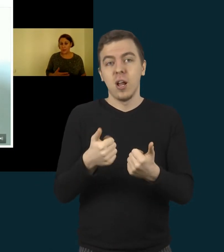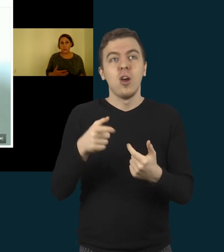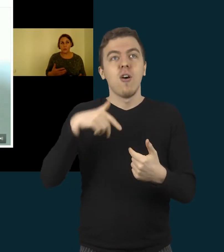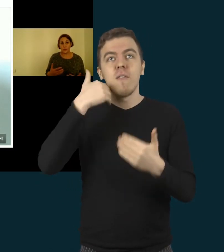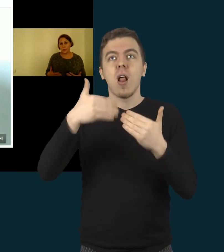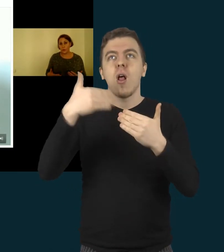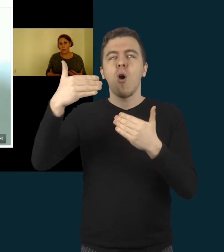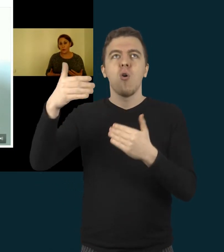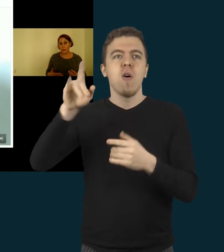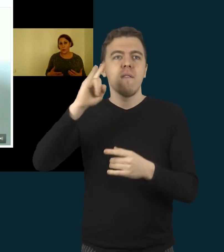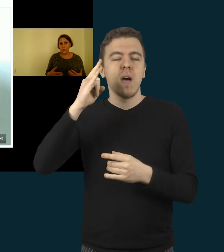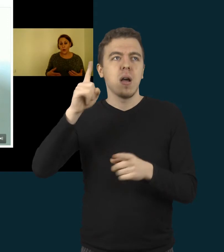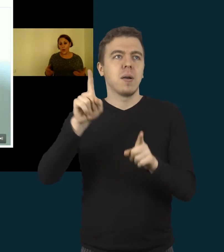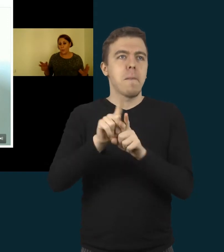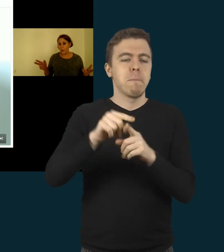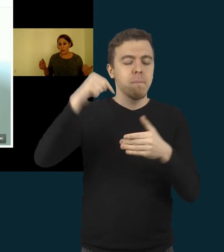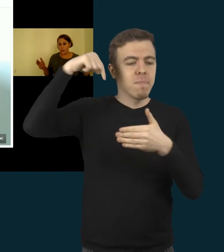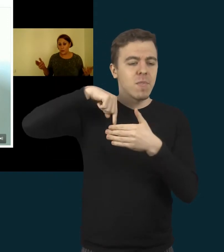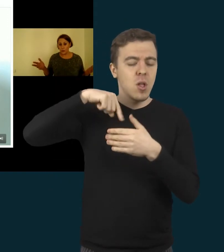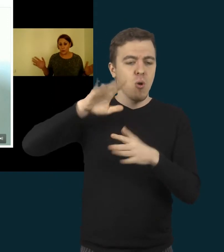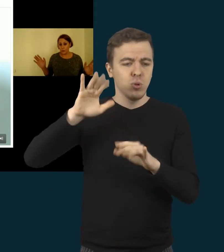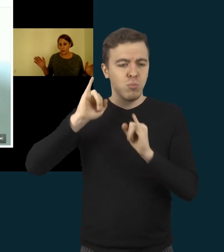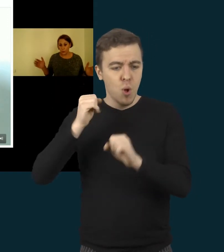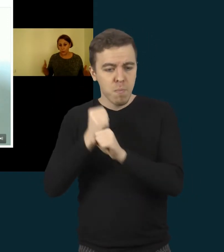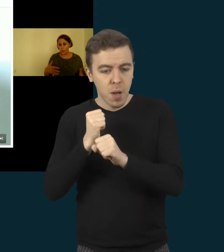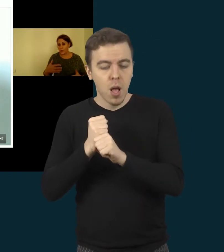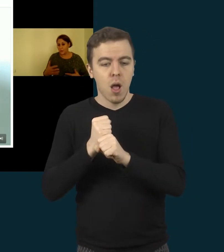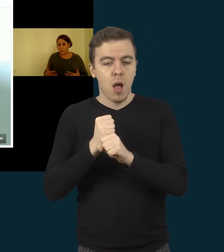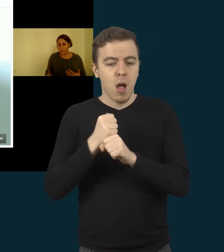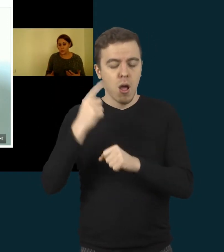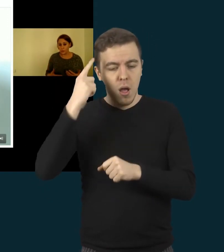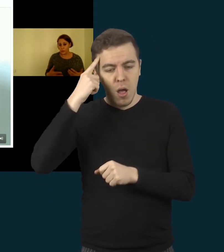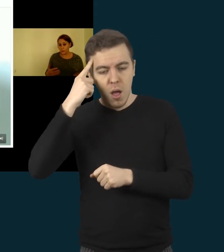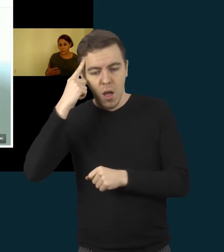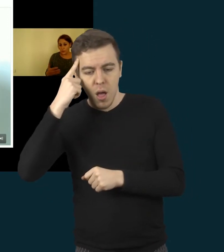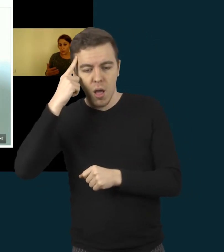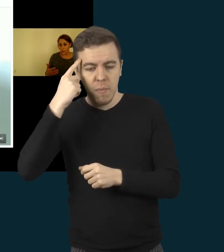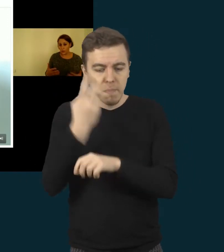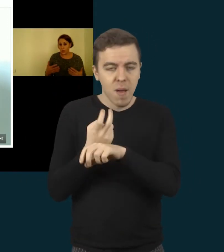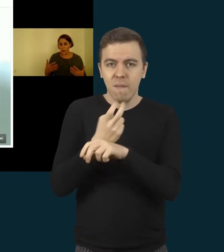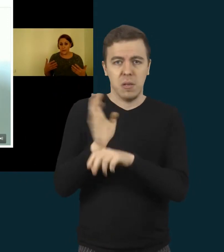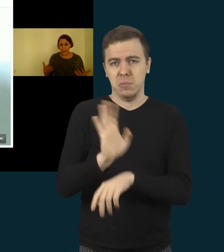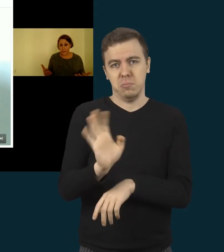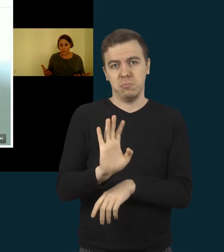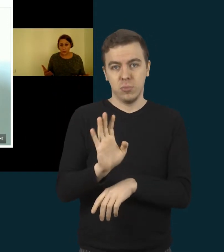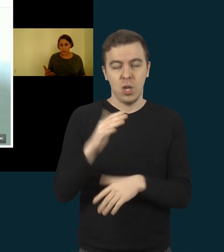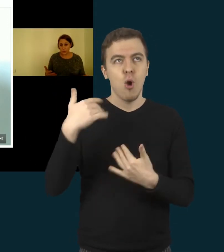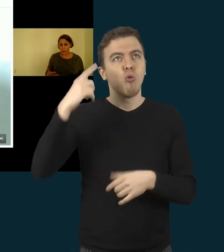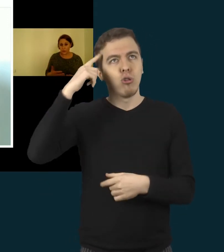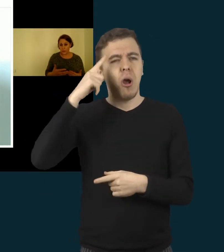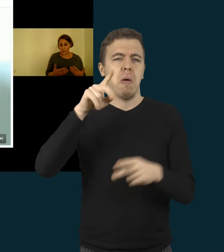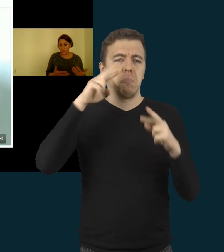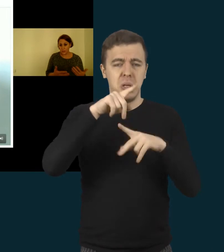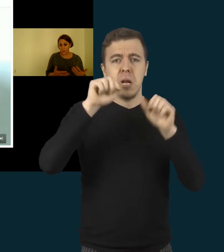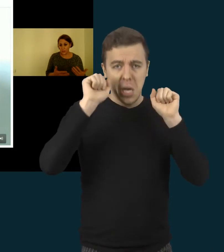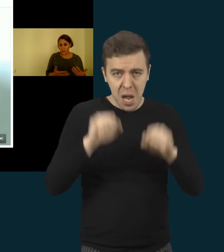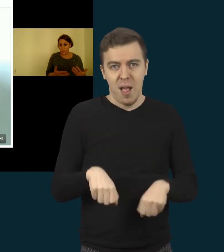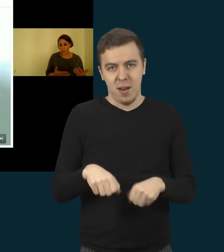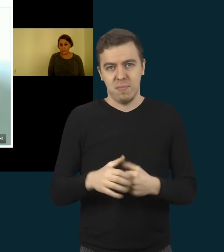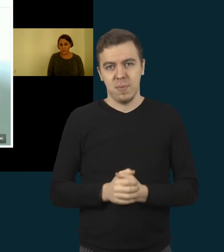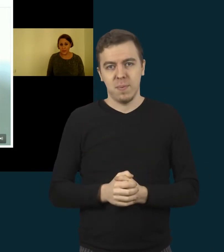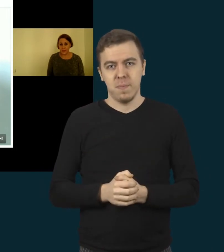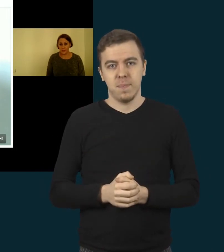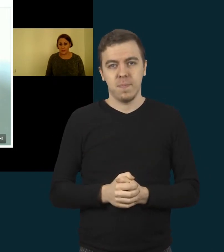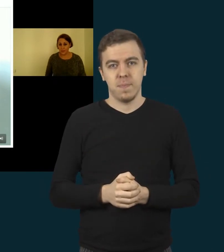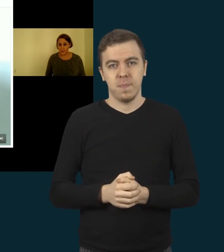nekiltų vaikui kažkokių emocinių bangų, kad nebūtų vaikui nerimo kažkokio, kad aš negerai padariau.